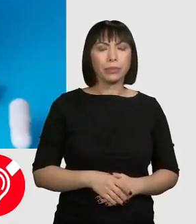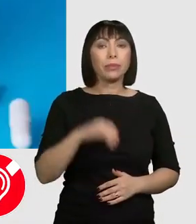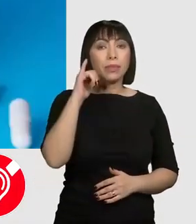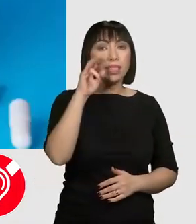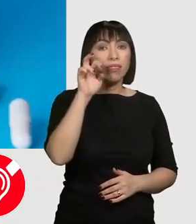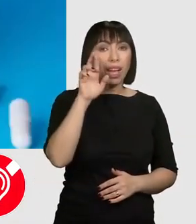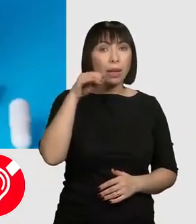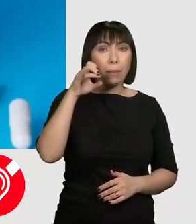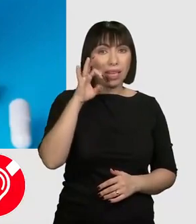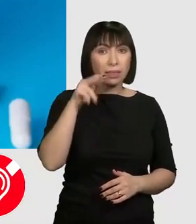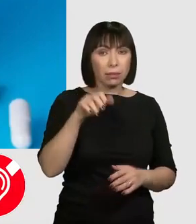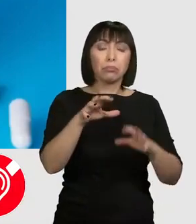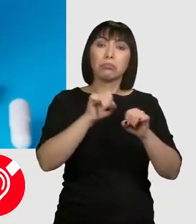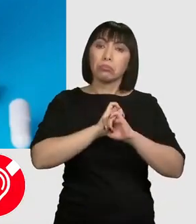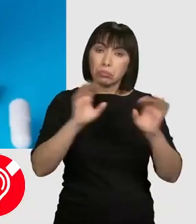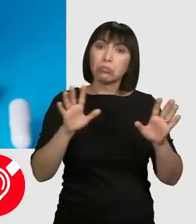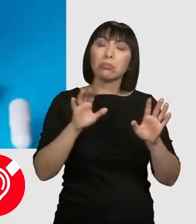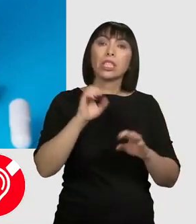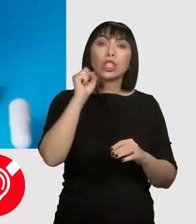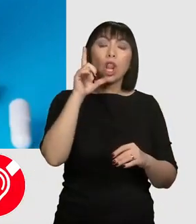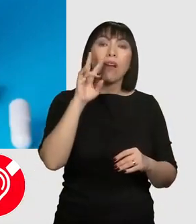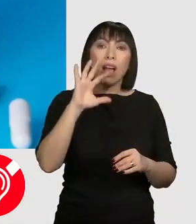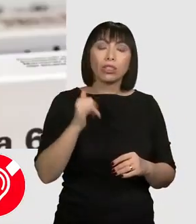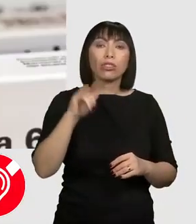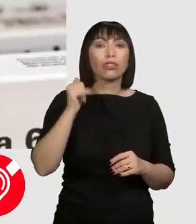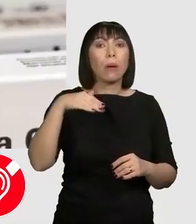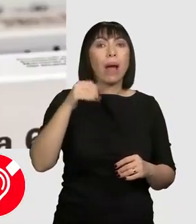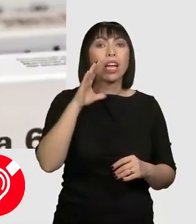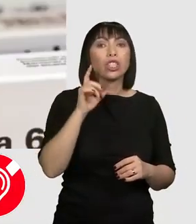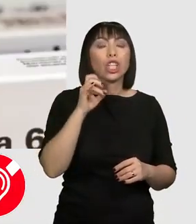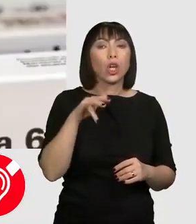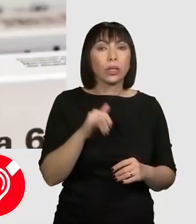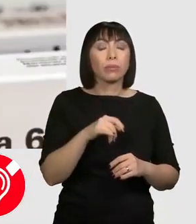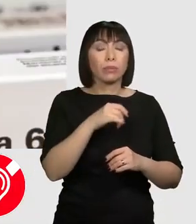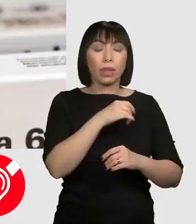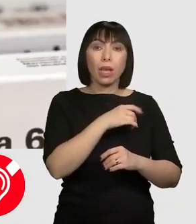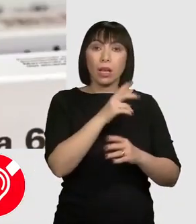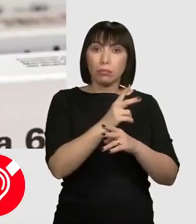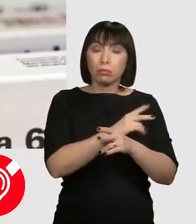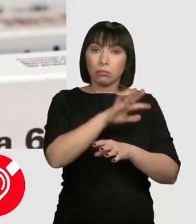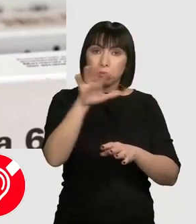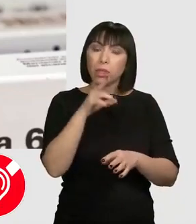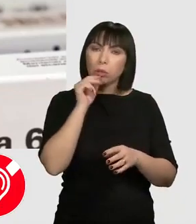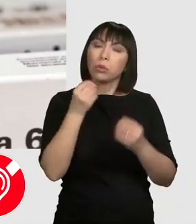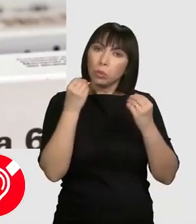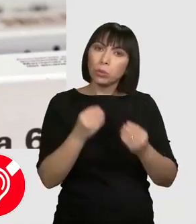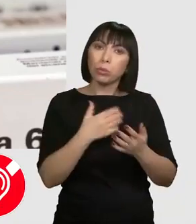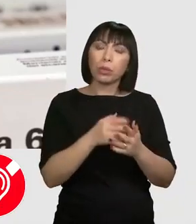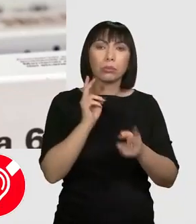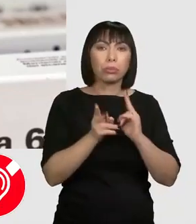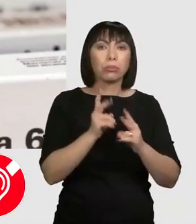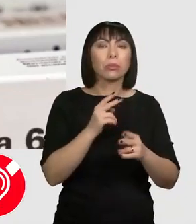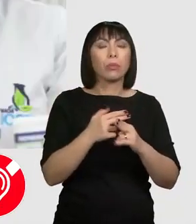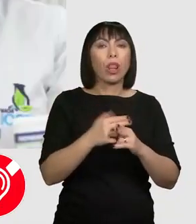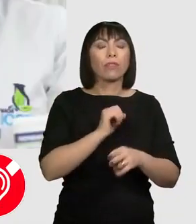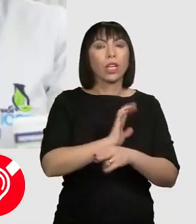Ivermectină a primit undă verde în Slovacia și Macedonia. Autoritățile din aceste țări au anunțat că medicamentul s-a dovedit eficient în tratamentul bolnavilor